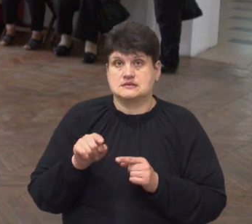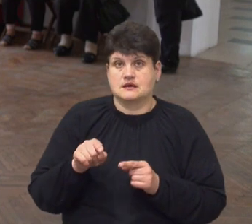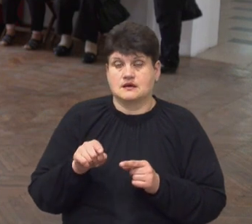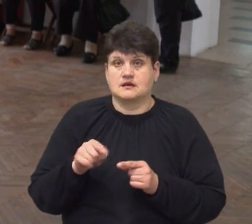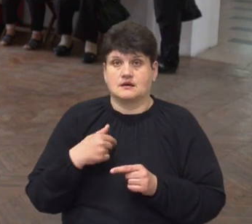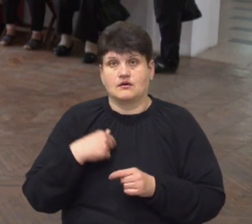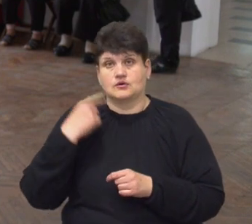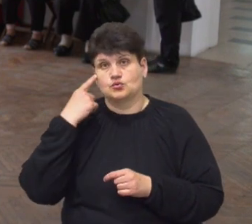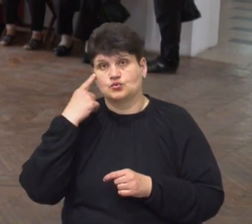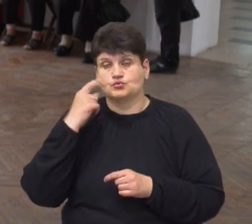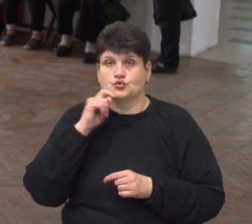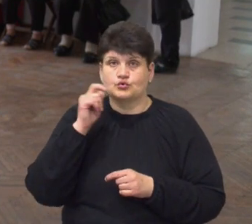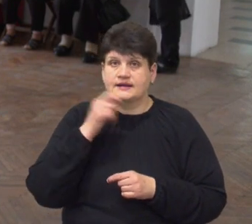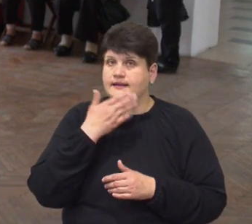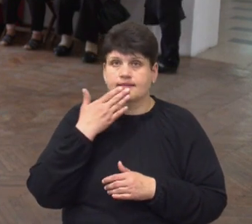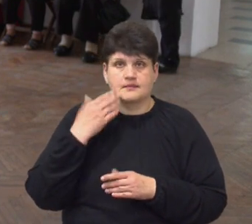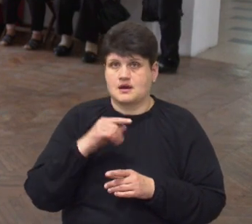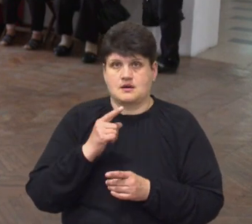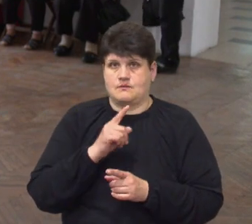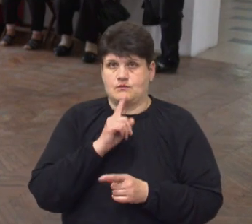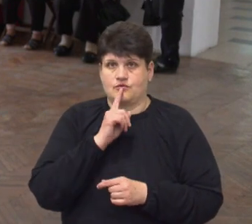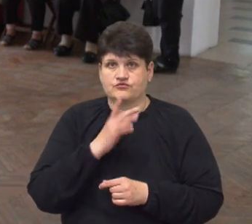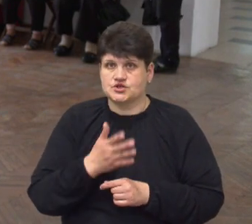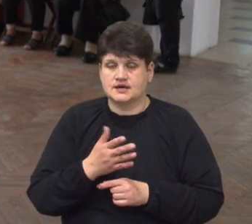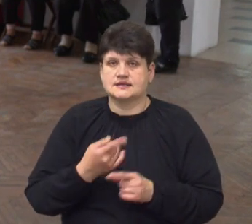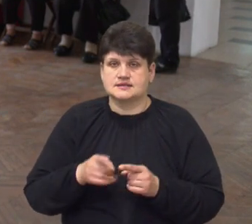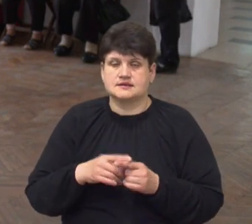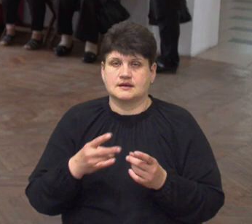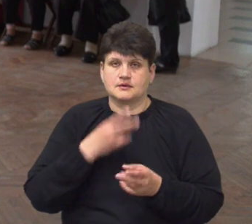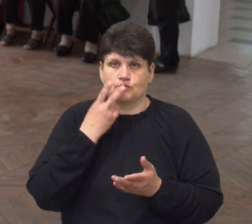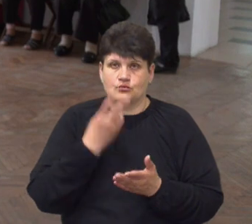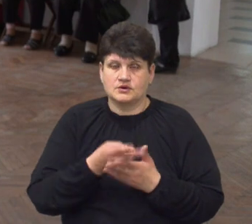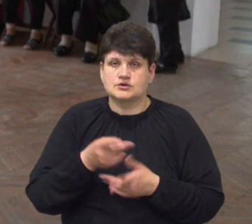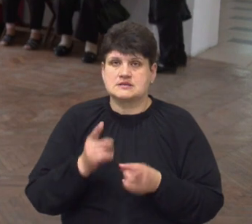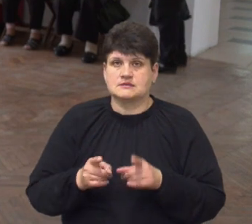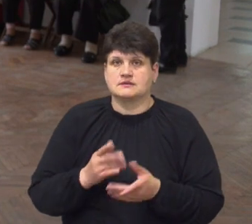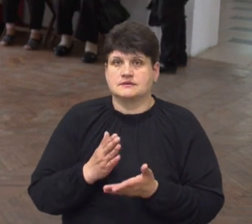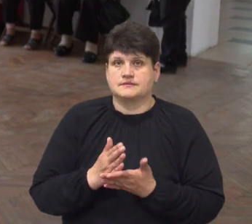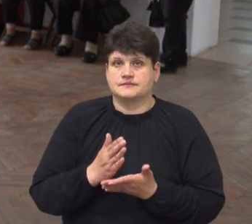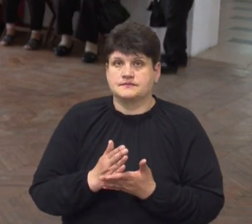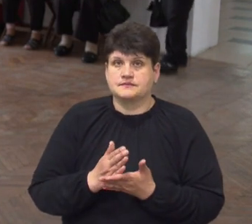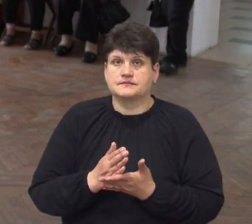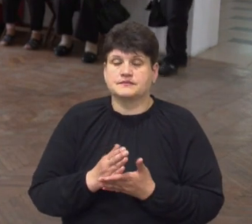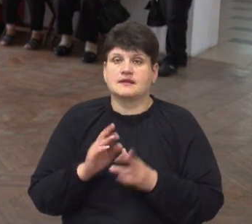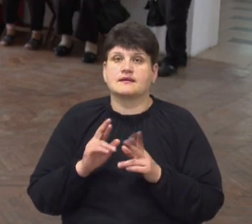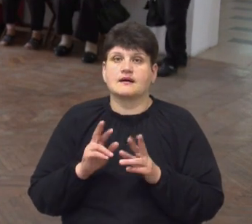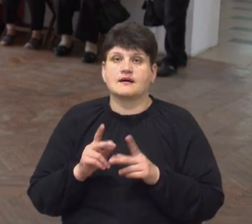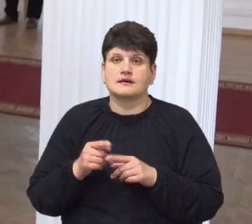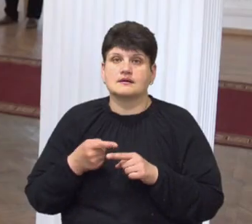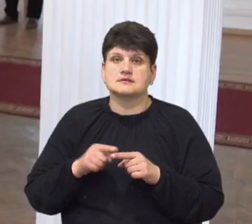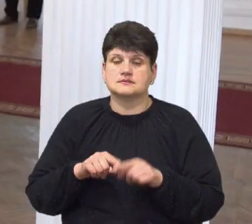думаю, що Україна не має мовчати, має це побачити, що насправді відбувається і як це відбувається.